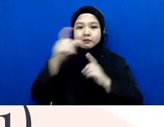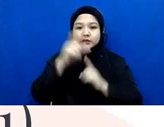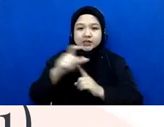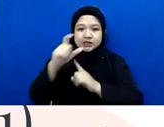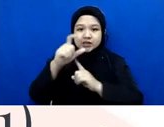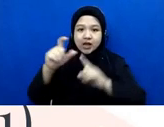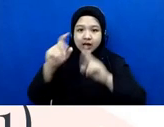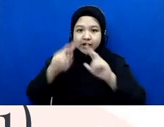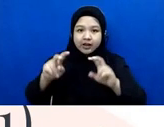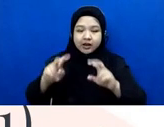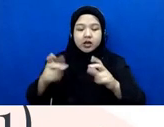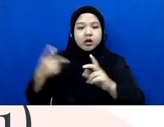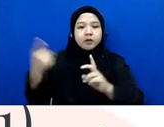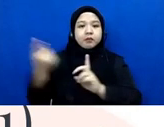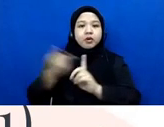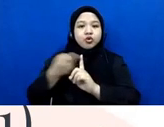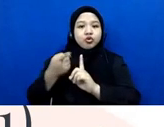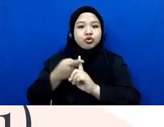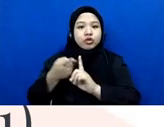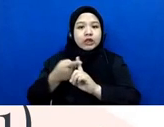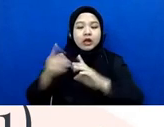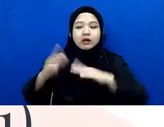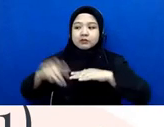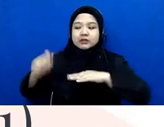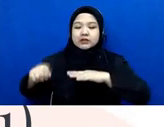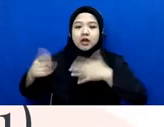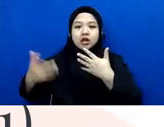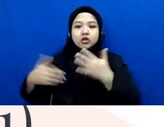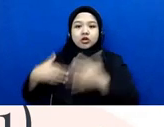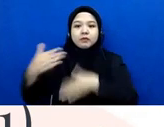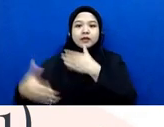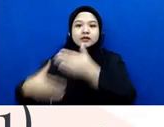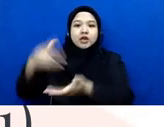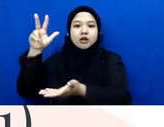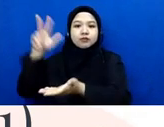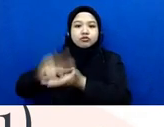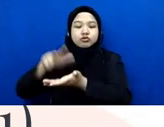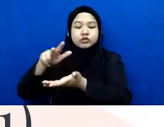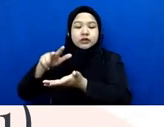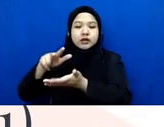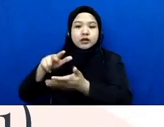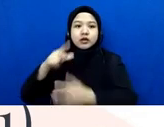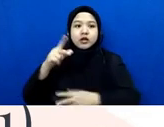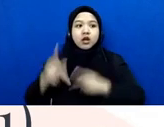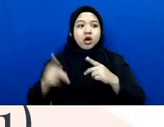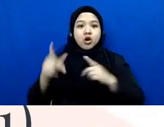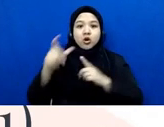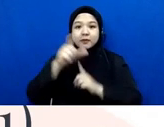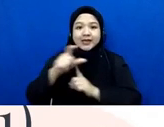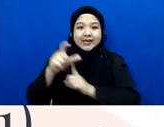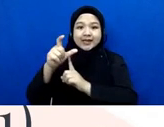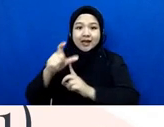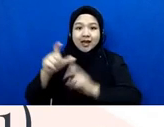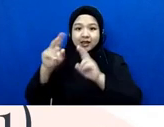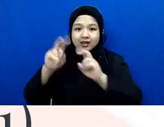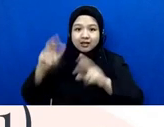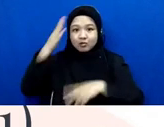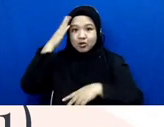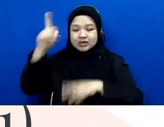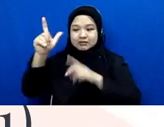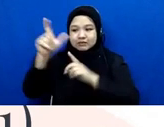penuntutan persidangan atau pelaksanaan putusan kalau di tahap penyidikan maka